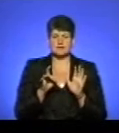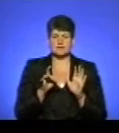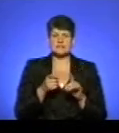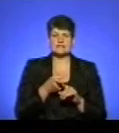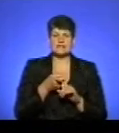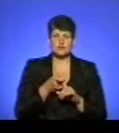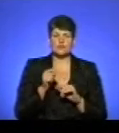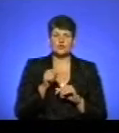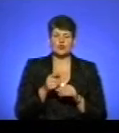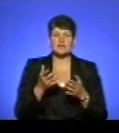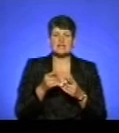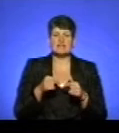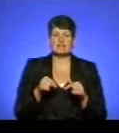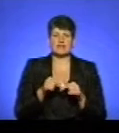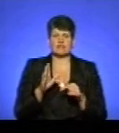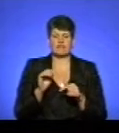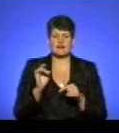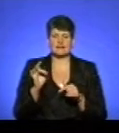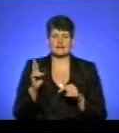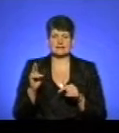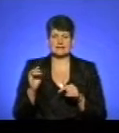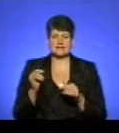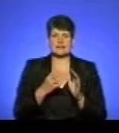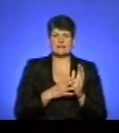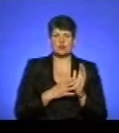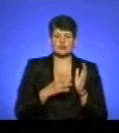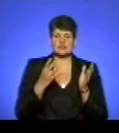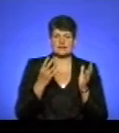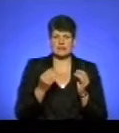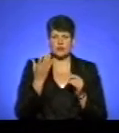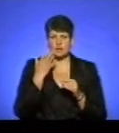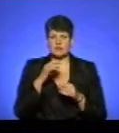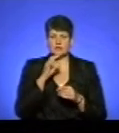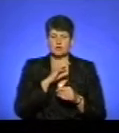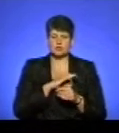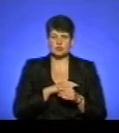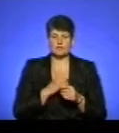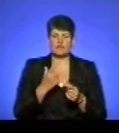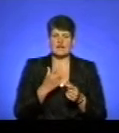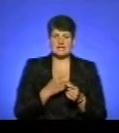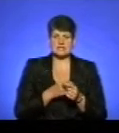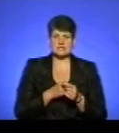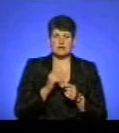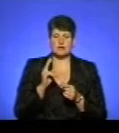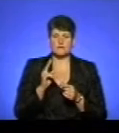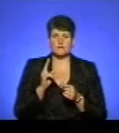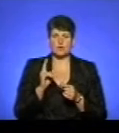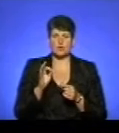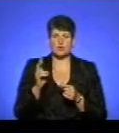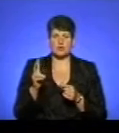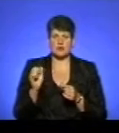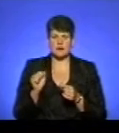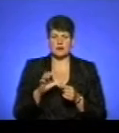залежності від того, який вид вакцини, це 90 день, коли використовується вакцина Кокав, яка була в нас